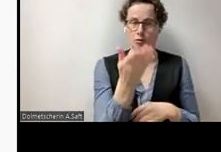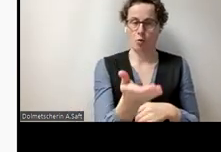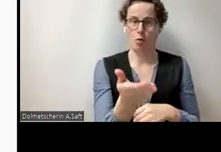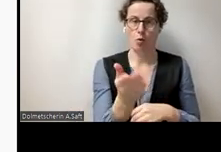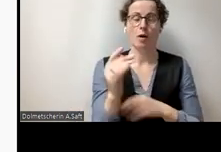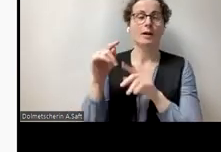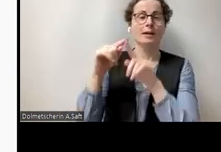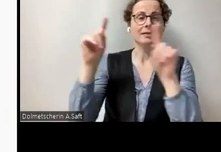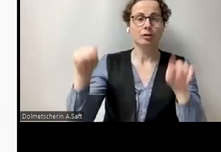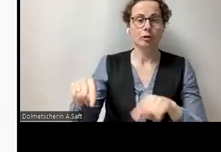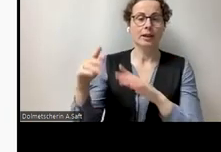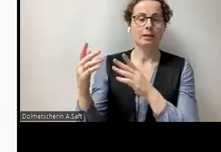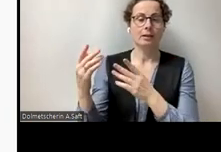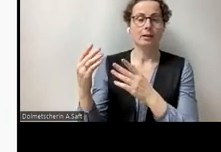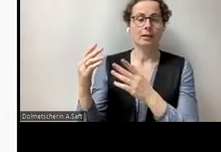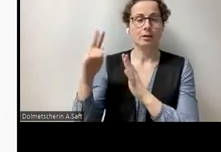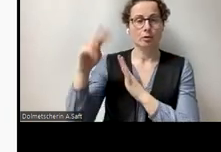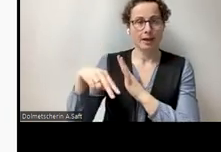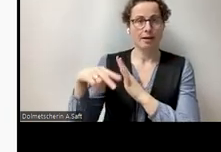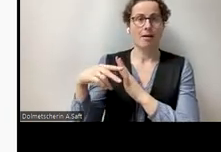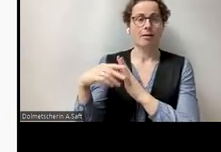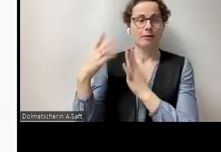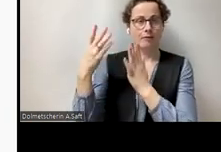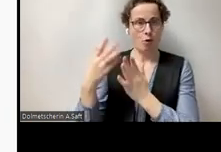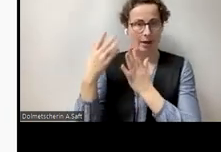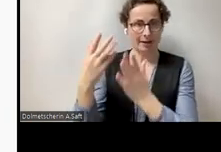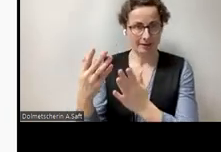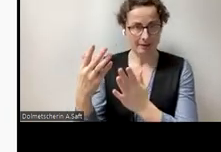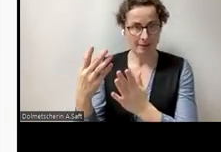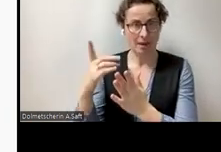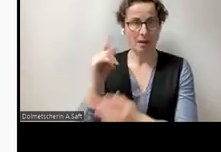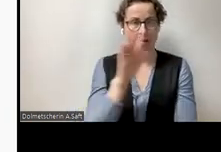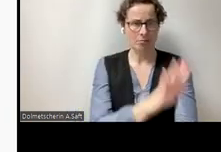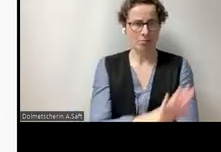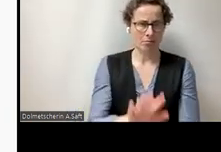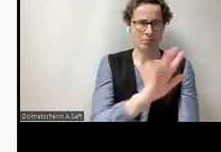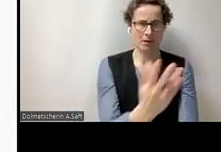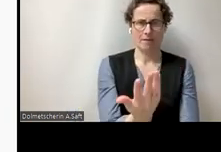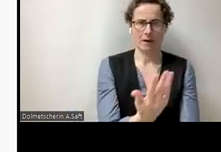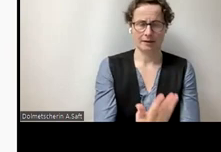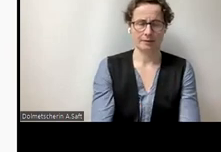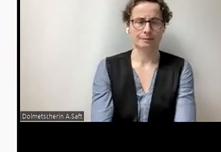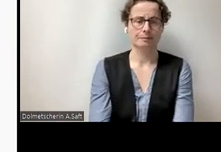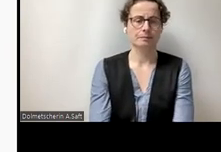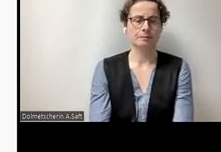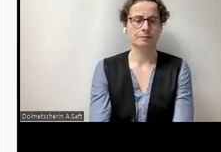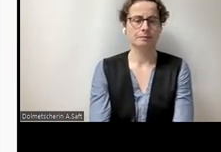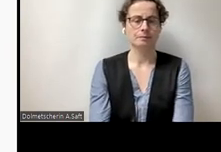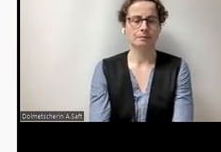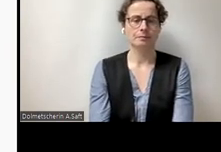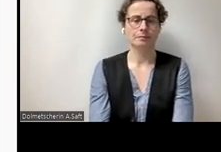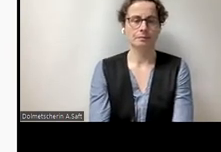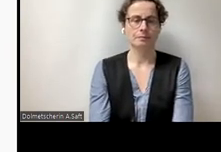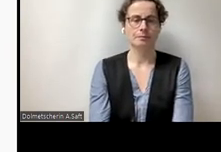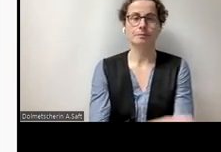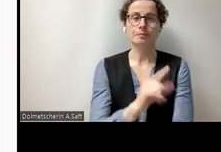vorliest, wenn ich auf diese Gruppe von Grafiken gehe. Das heißt, ich schreibe sie als